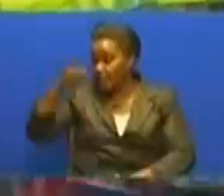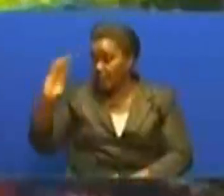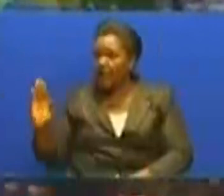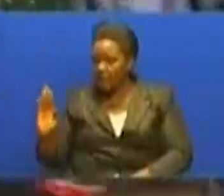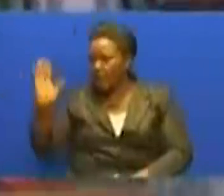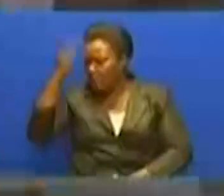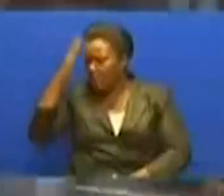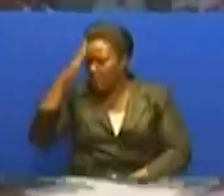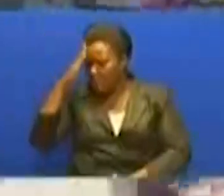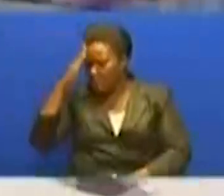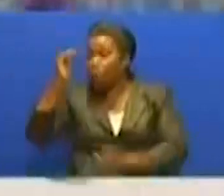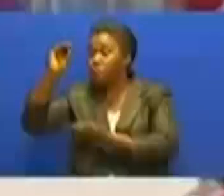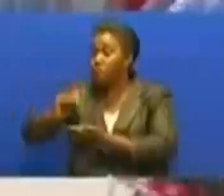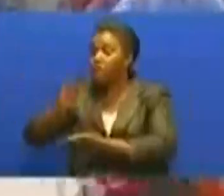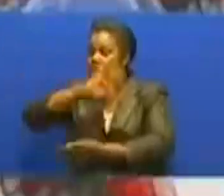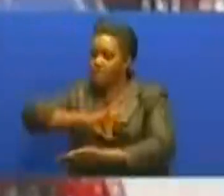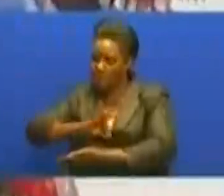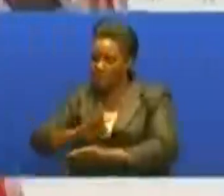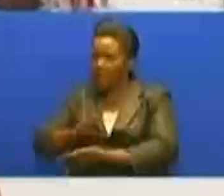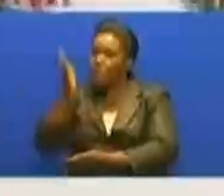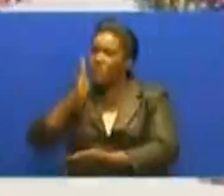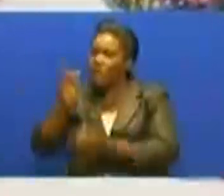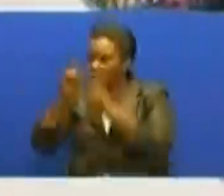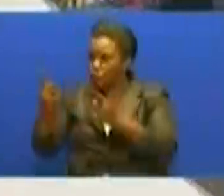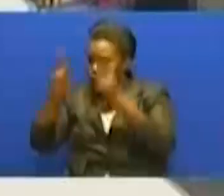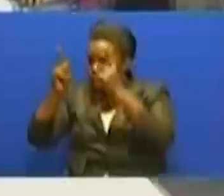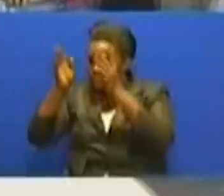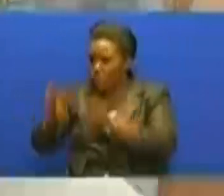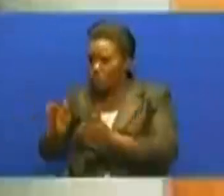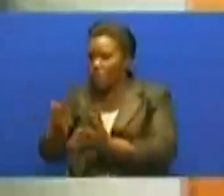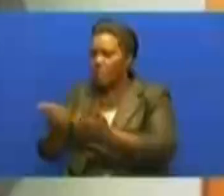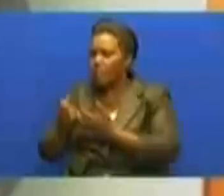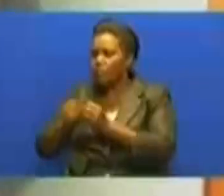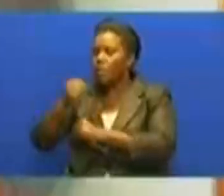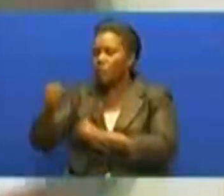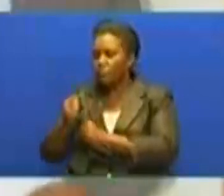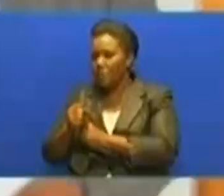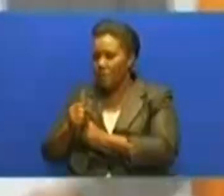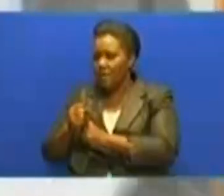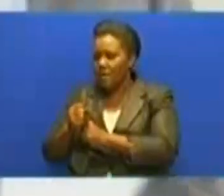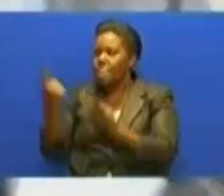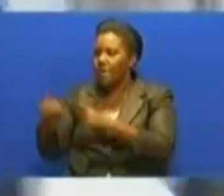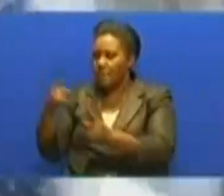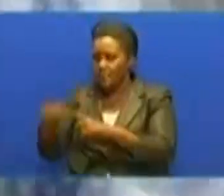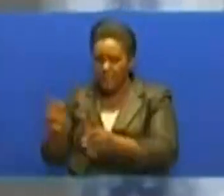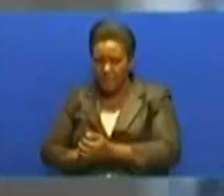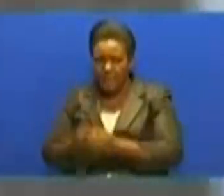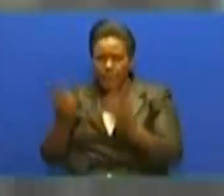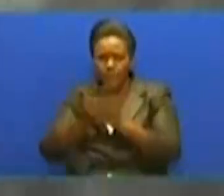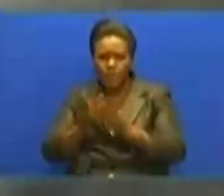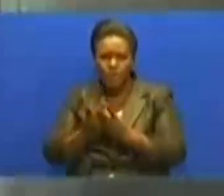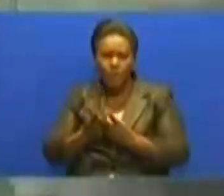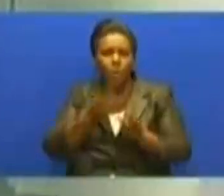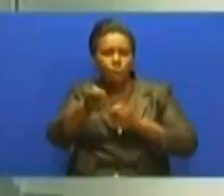ukosefu wajira kwa hitimuangazi mbalimbali Na imeanza kuchukua hatua Kama anavyo bainisha alimsaki, mkurgenzi wa